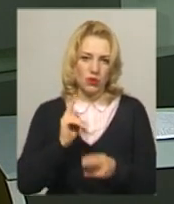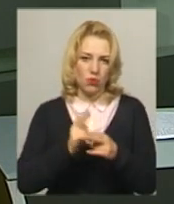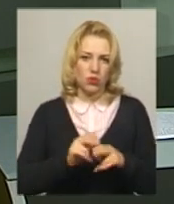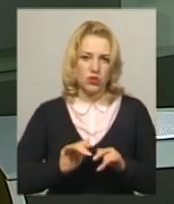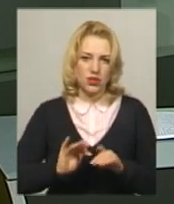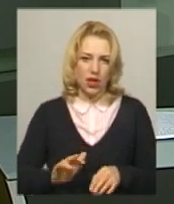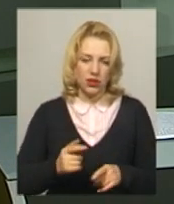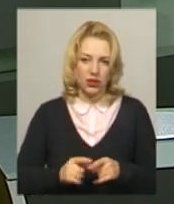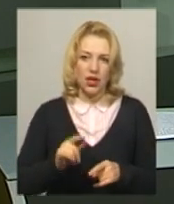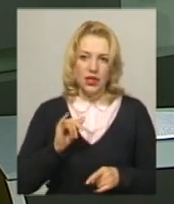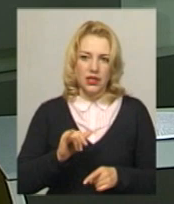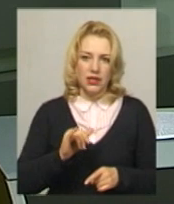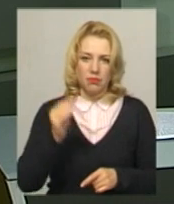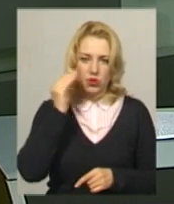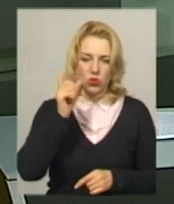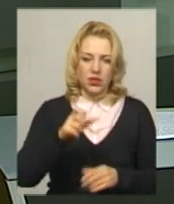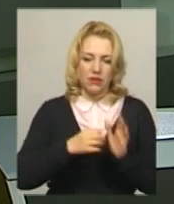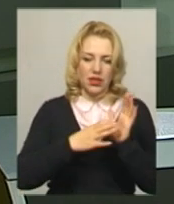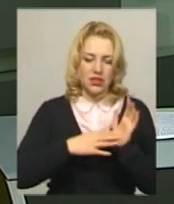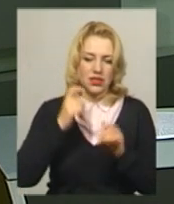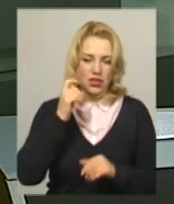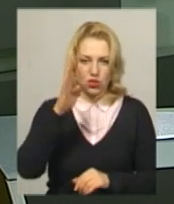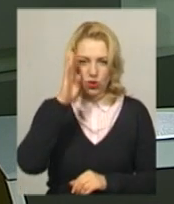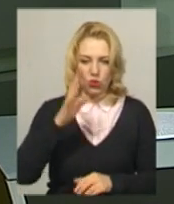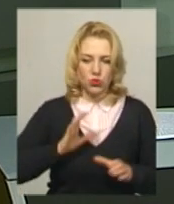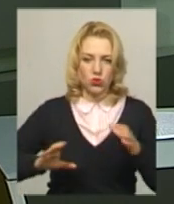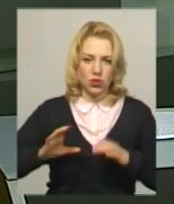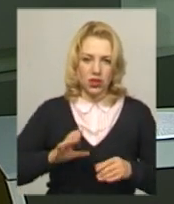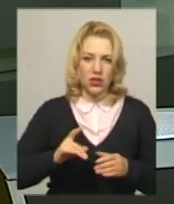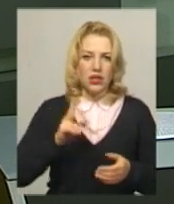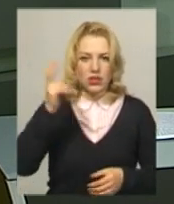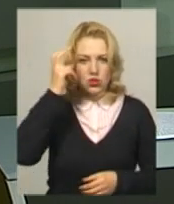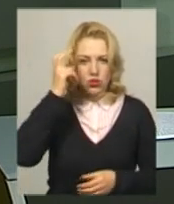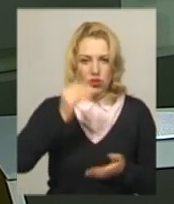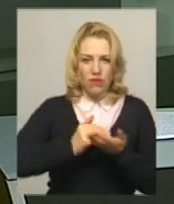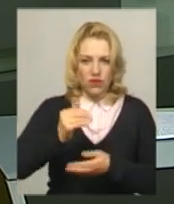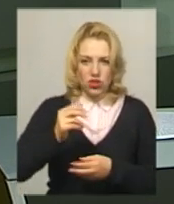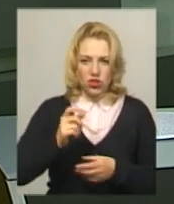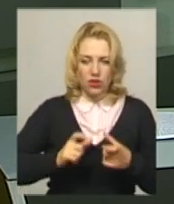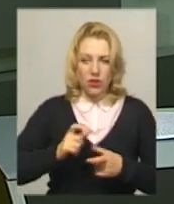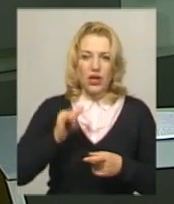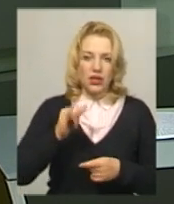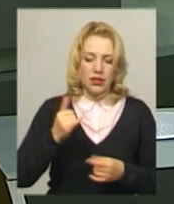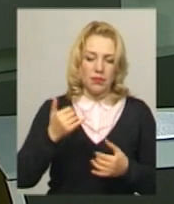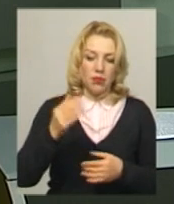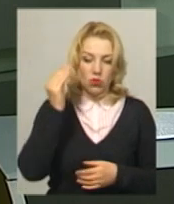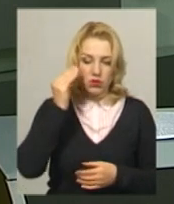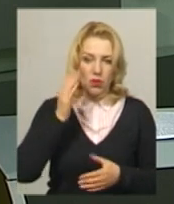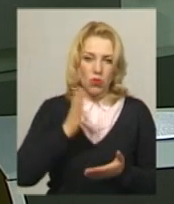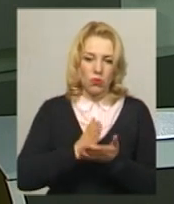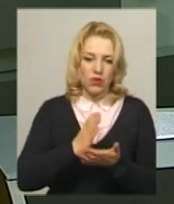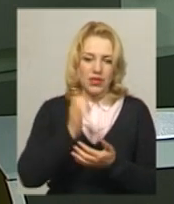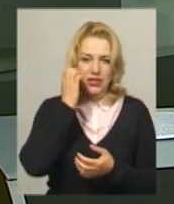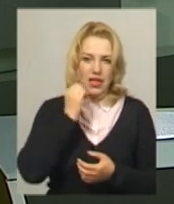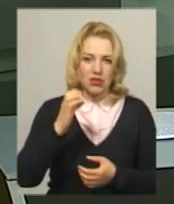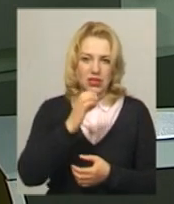захід підозрюваному. 19-річний хлопець – студент одного із столичних вишів. Підозрюваний, перебуваючи у Старій Синяві, після конфлікту